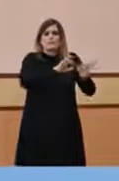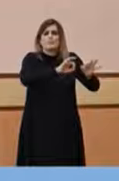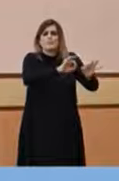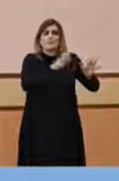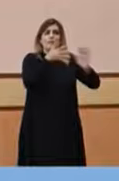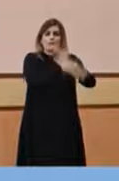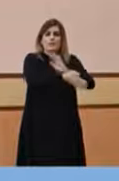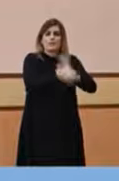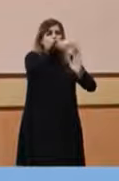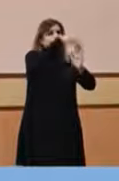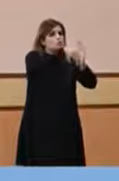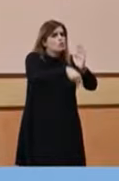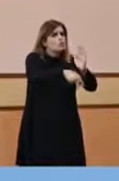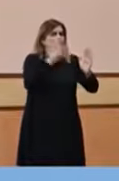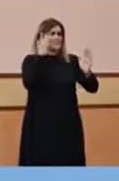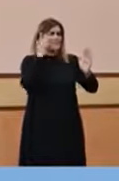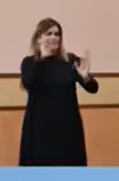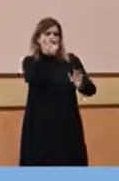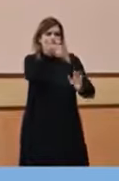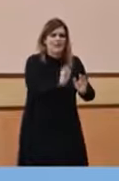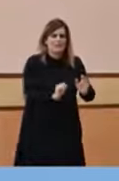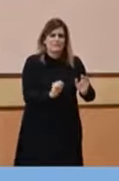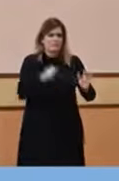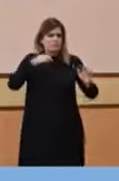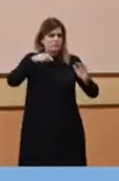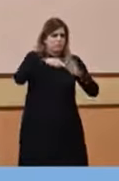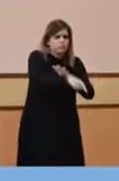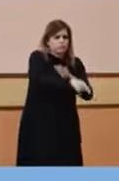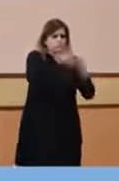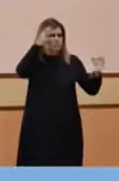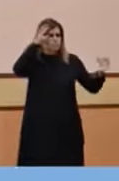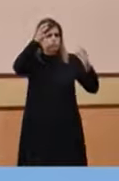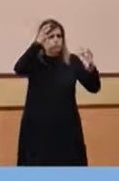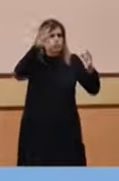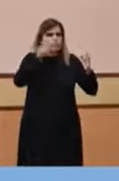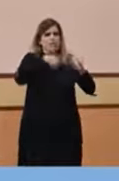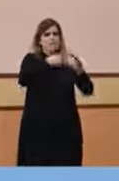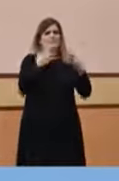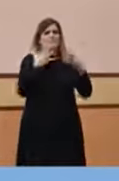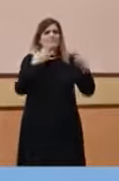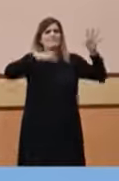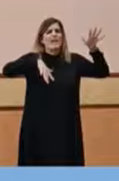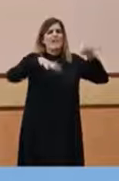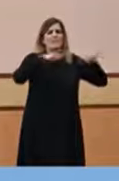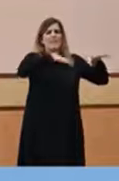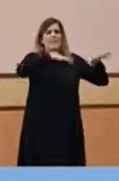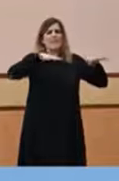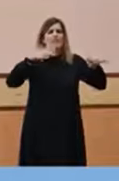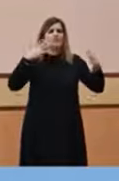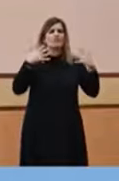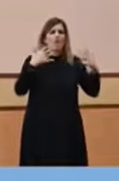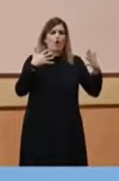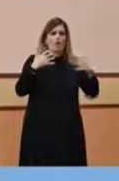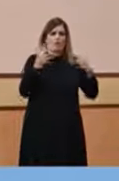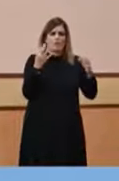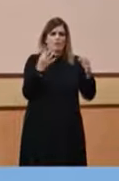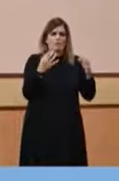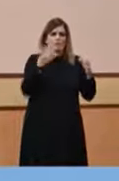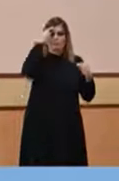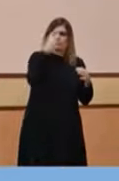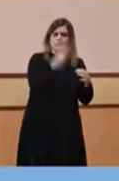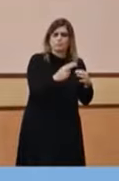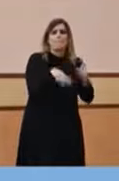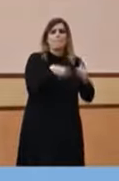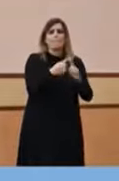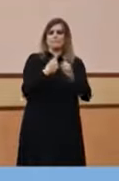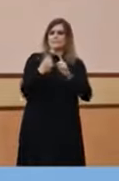estricte de normes de neteia, de desinfecció, de ventilació, que sempre establint en el marc de la Covid, les distàncies,